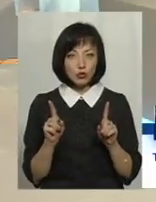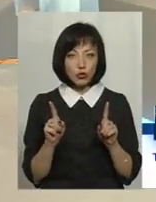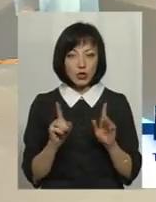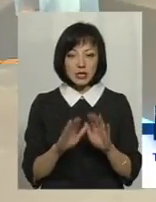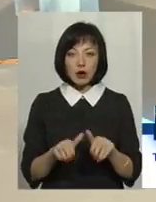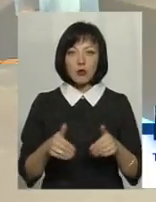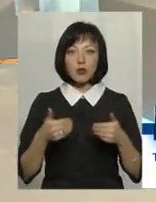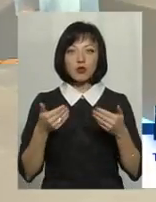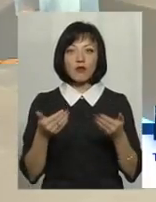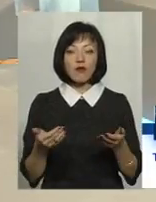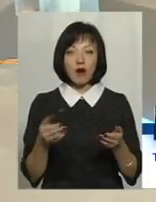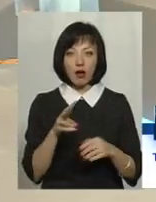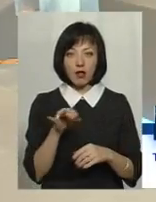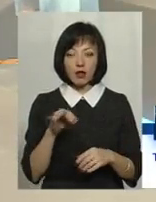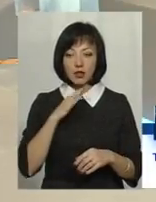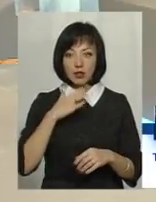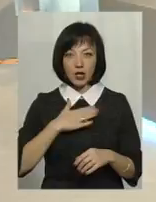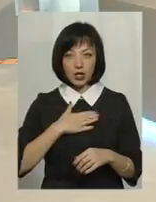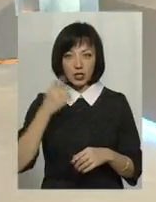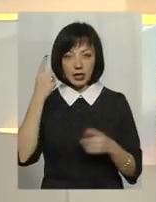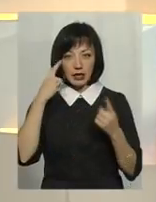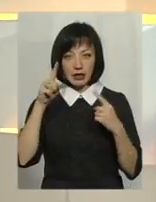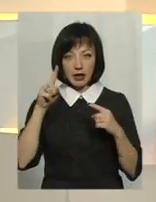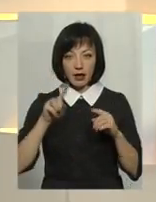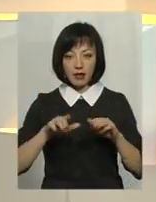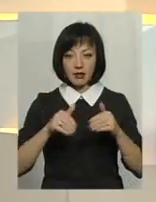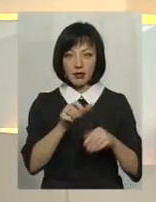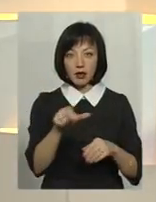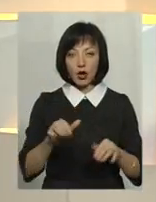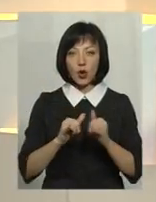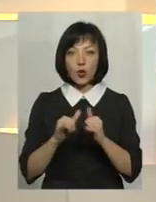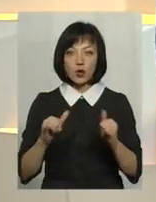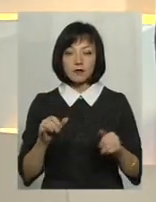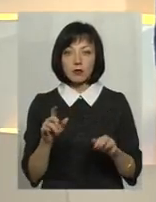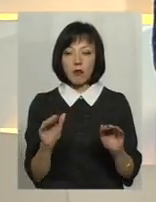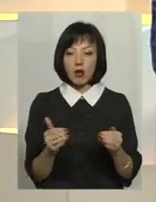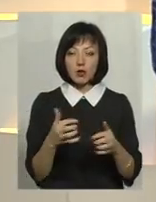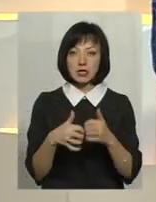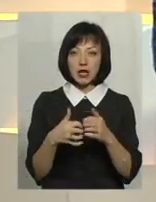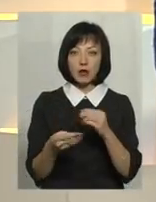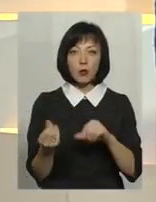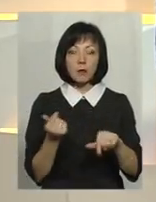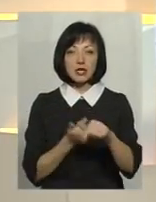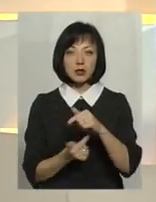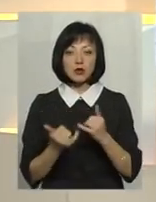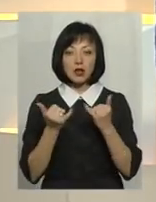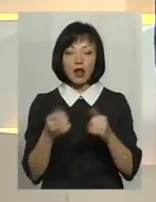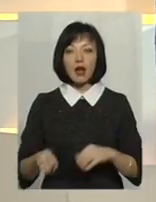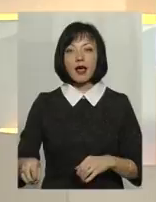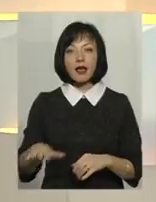Що запропонували наші ідейники розвитку малого і середнього бізнесу для